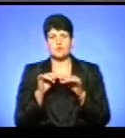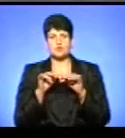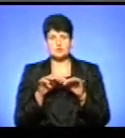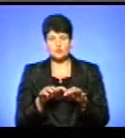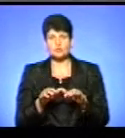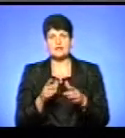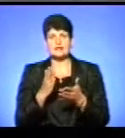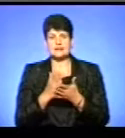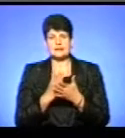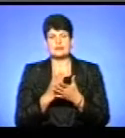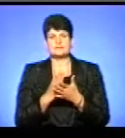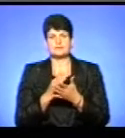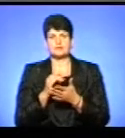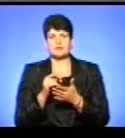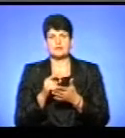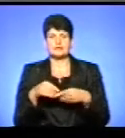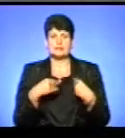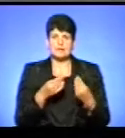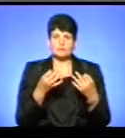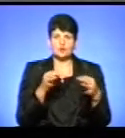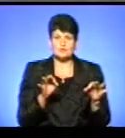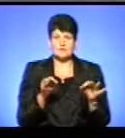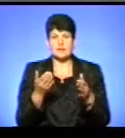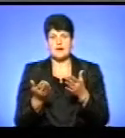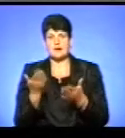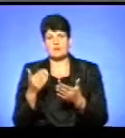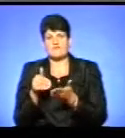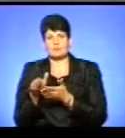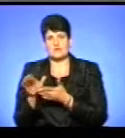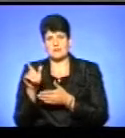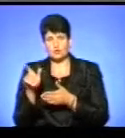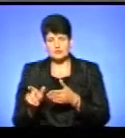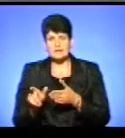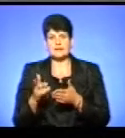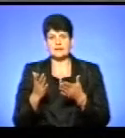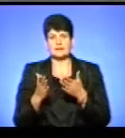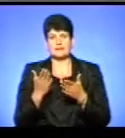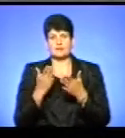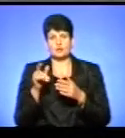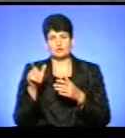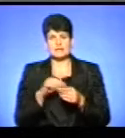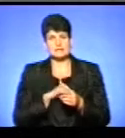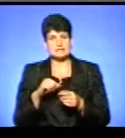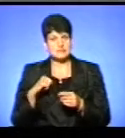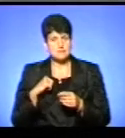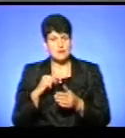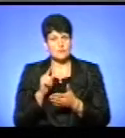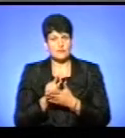рада госпітальну рекламу, ми або надаємо дозволу, або відмовляємо людині, і після цього людина або самостійно повинна